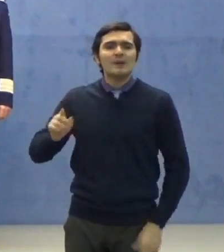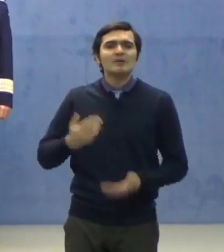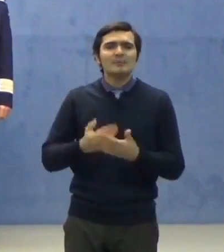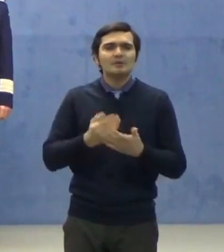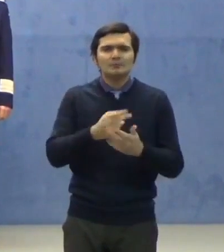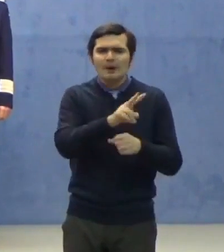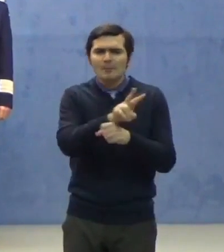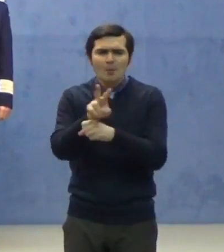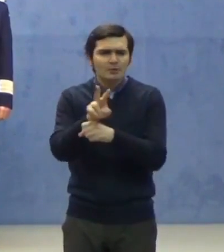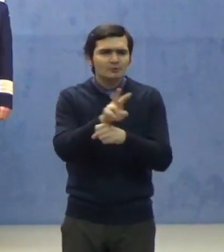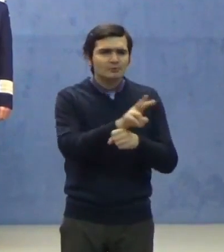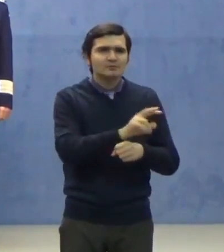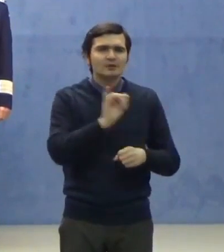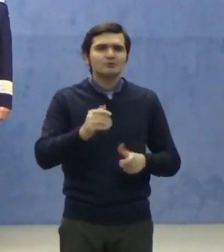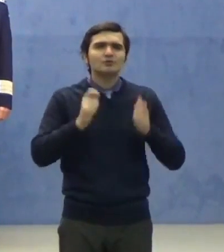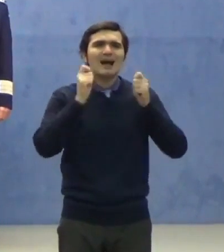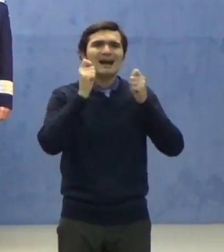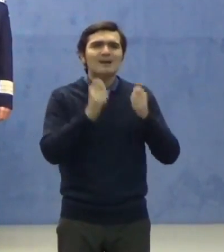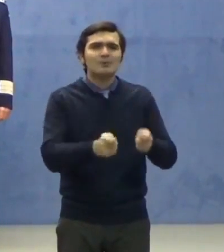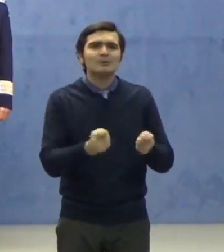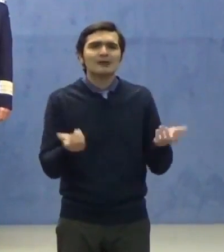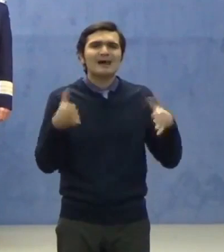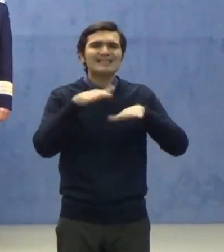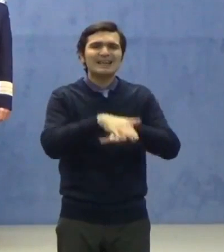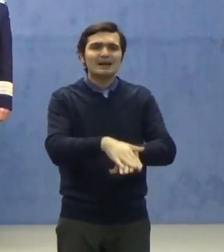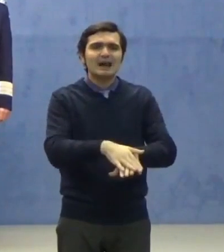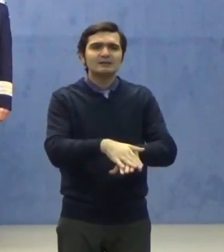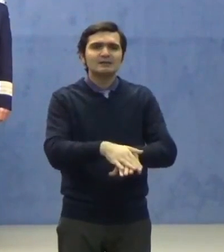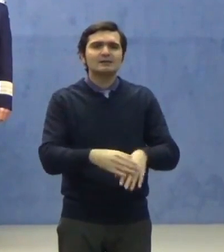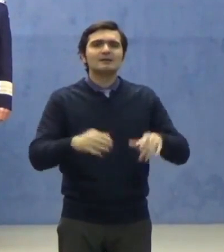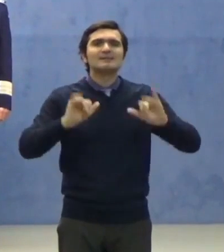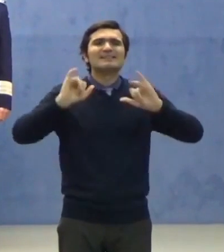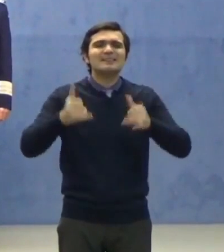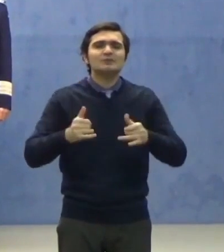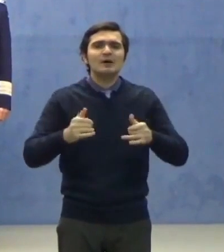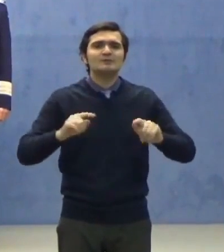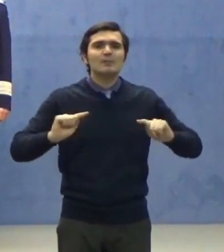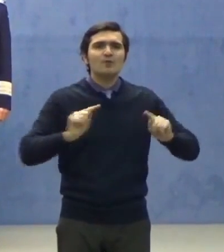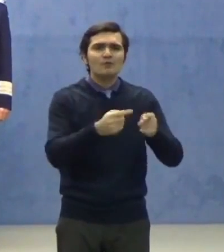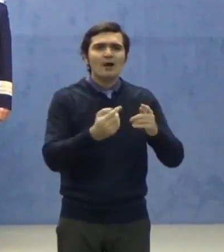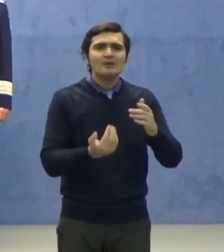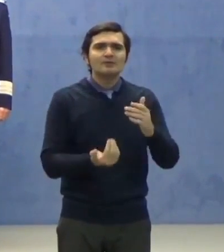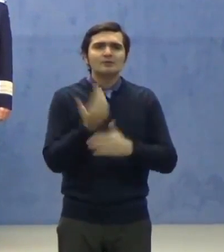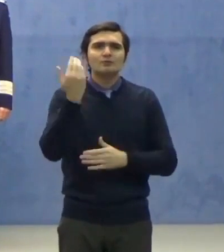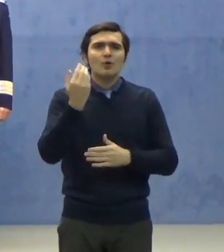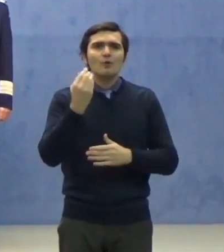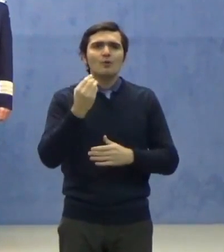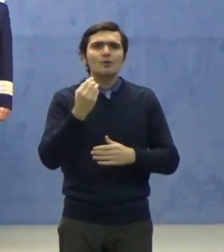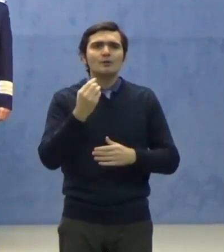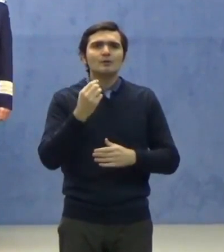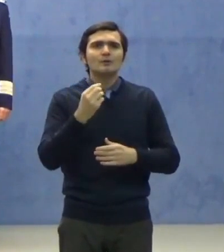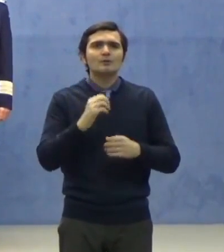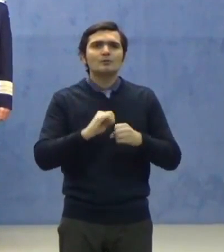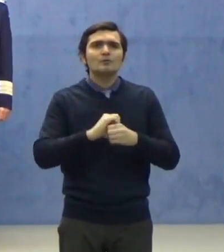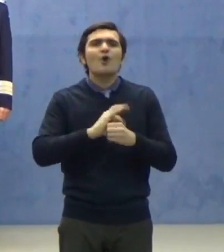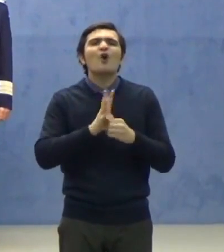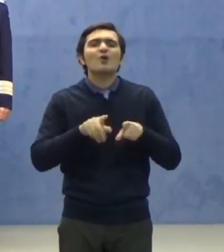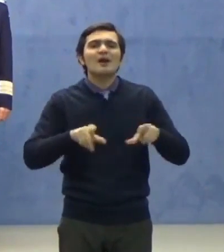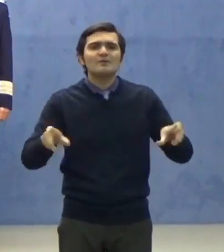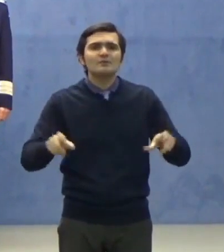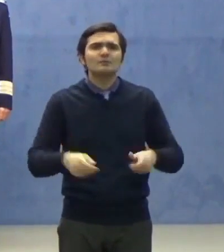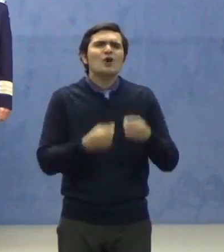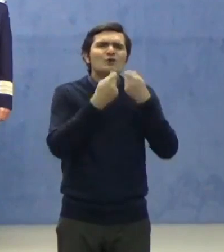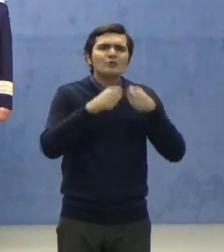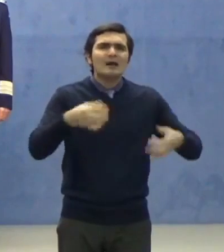testării și raportarea integrată a situațiilor generate de noul tip coronavirus. Deci toate